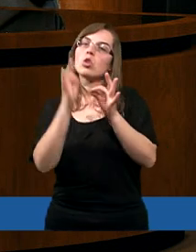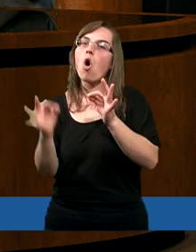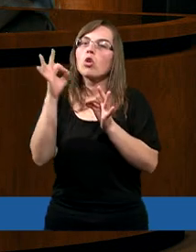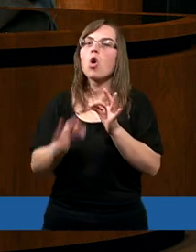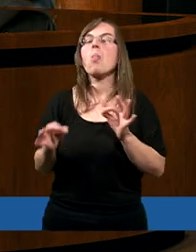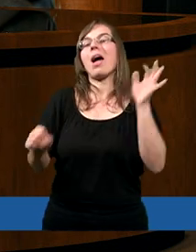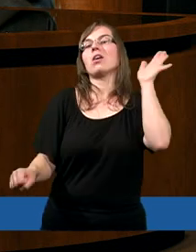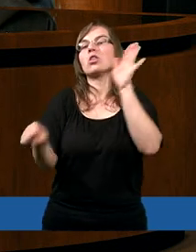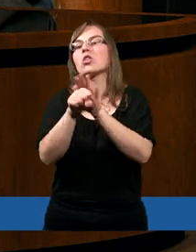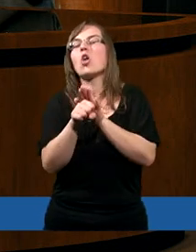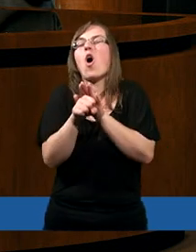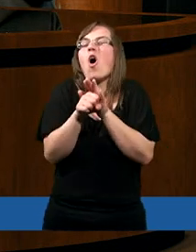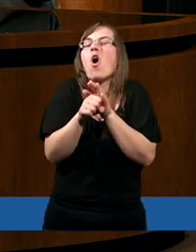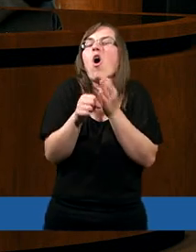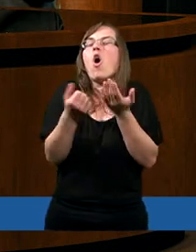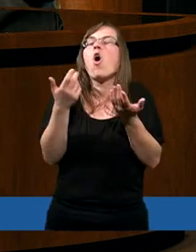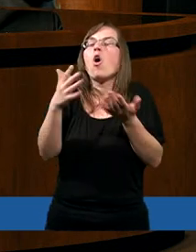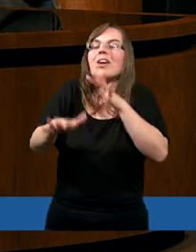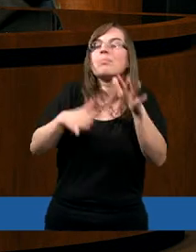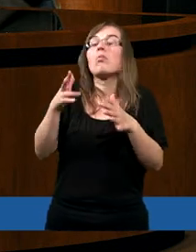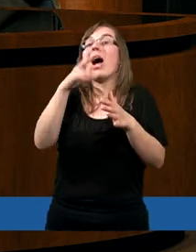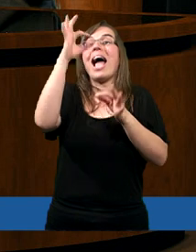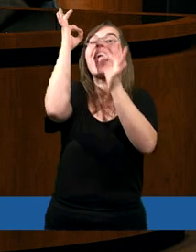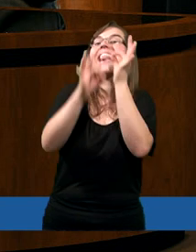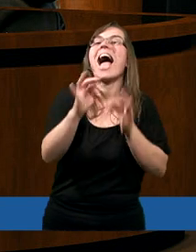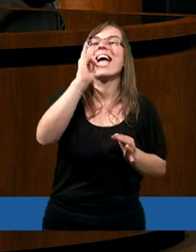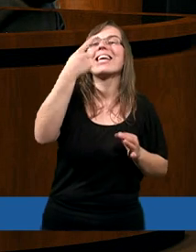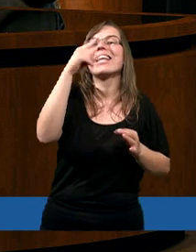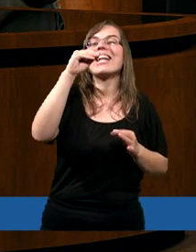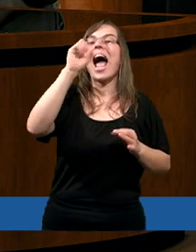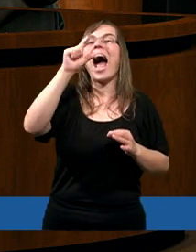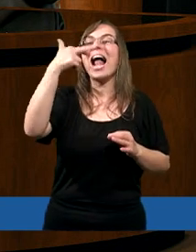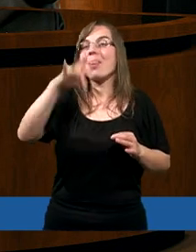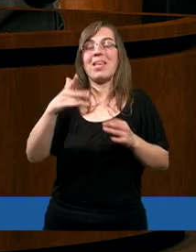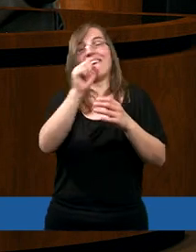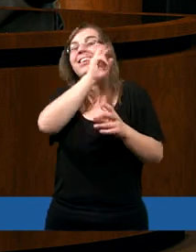Czyli co? Idealny, nigdy nie zbłądzi, nigdy nie pomyli się.